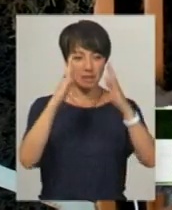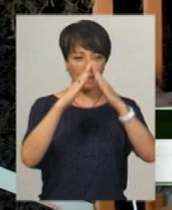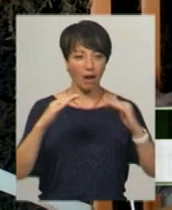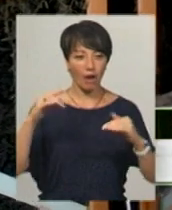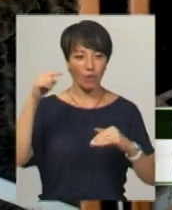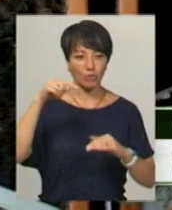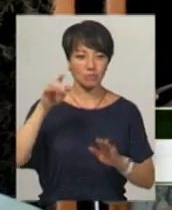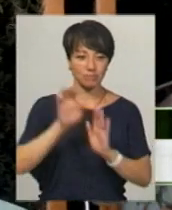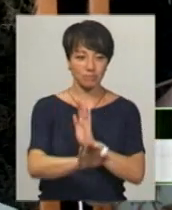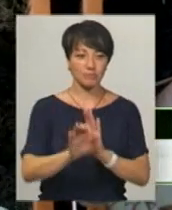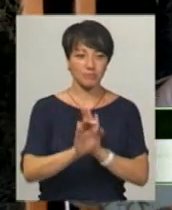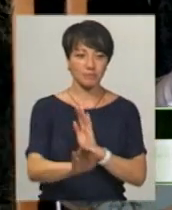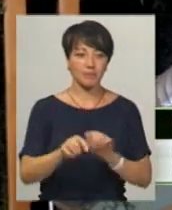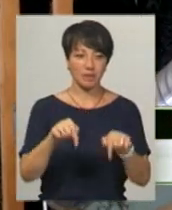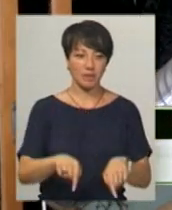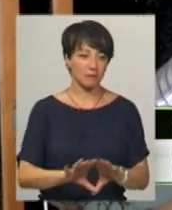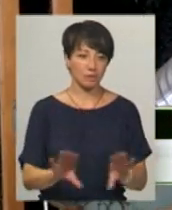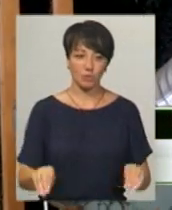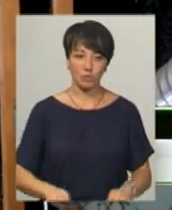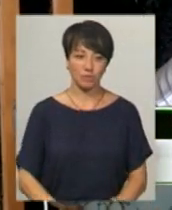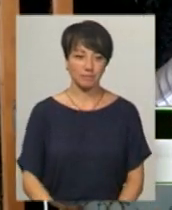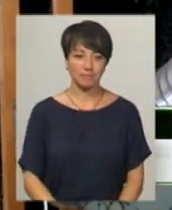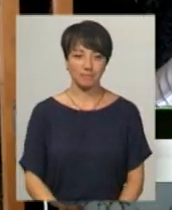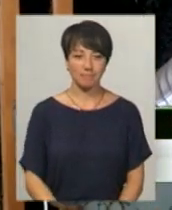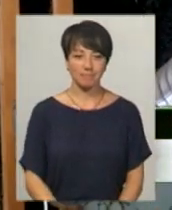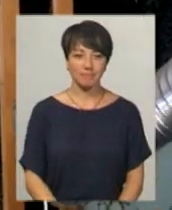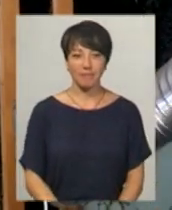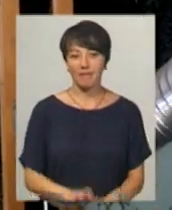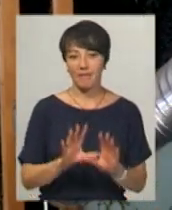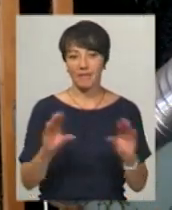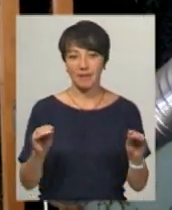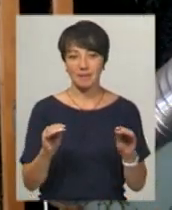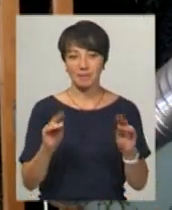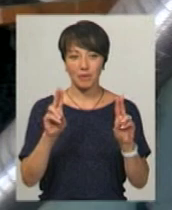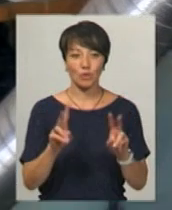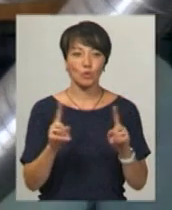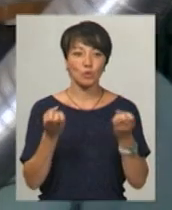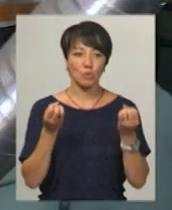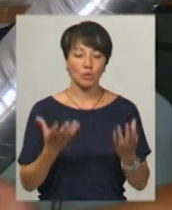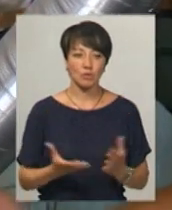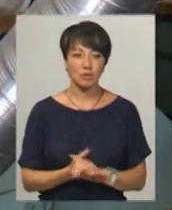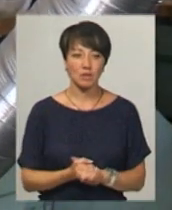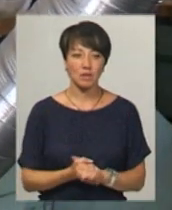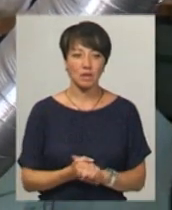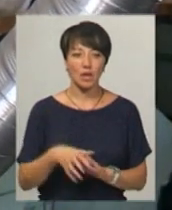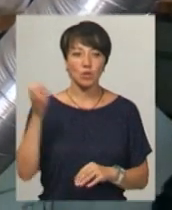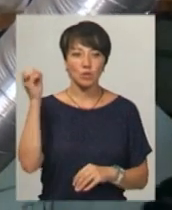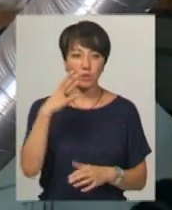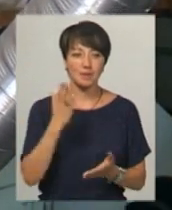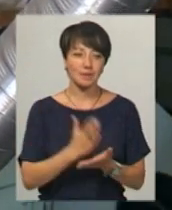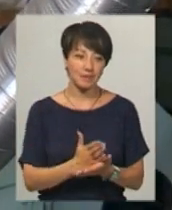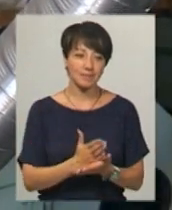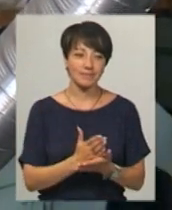і просто сюди подається. Вся, весь принцип. Дуже просто. Якщо ми економимо, сонце в нас гріє